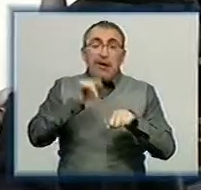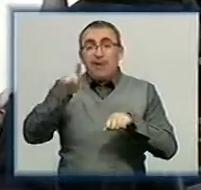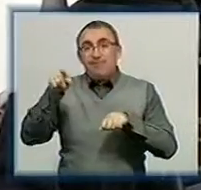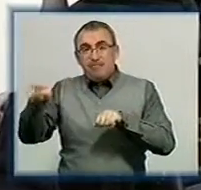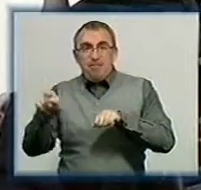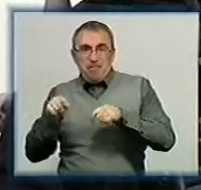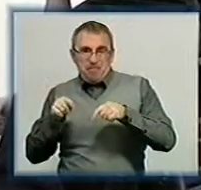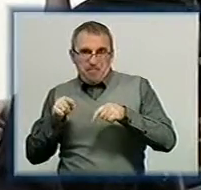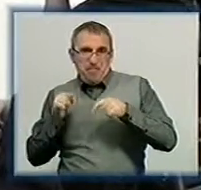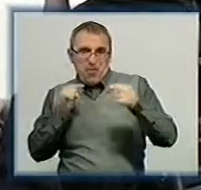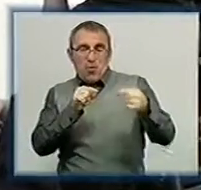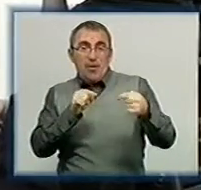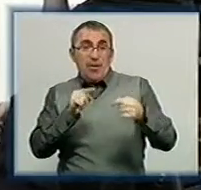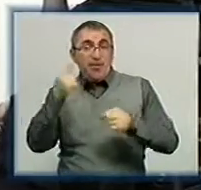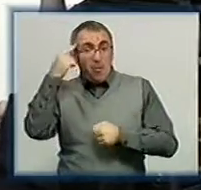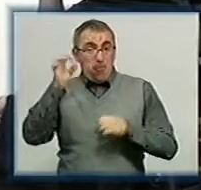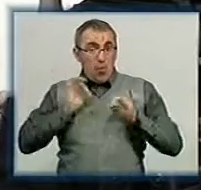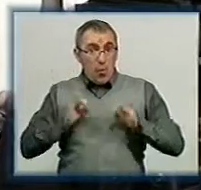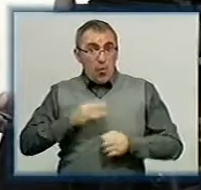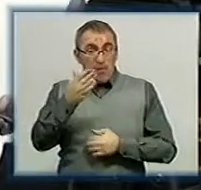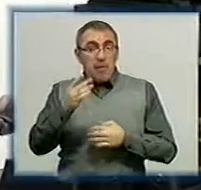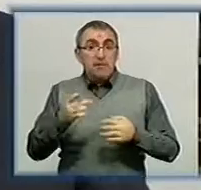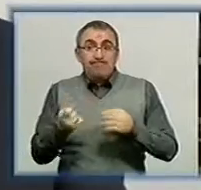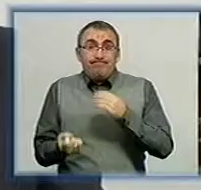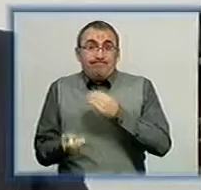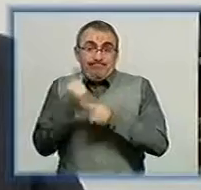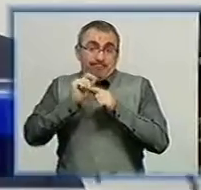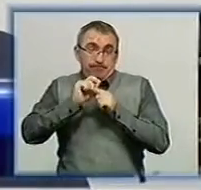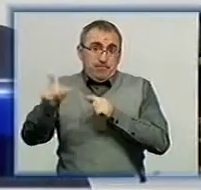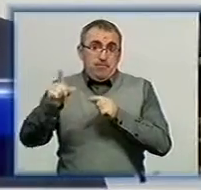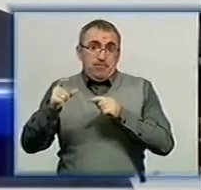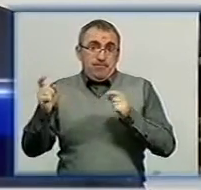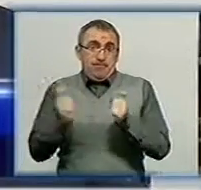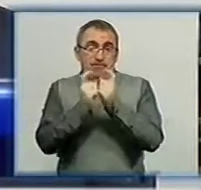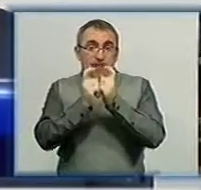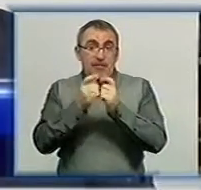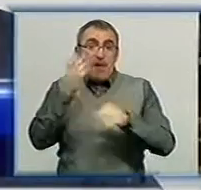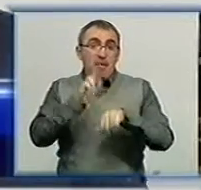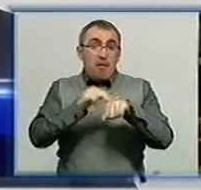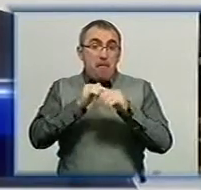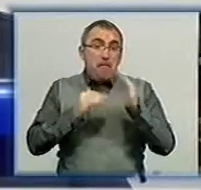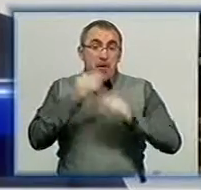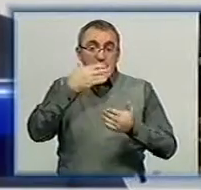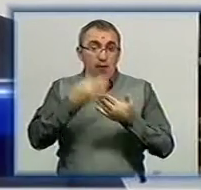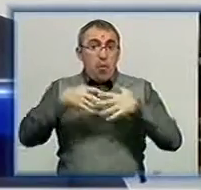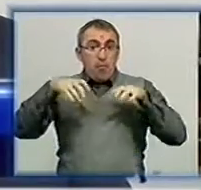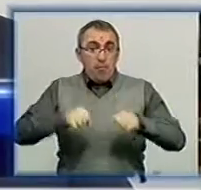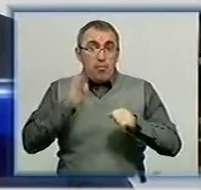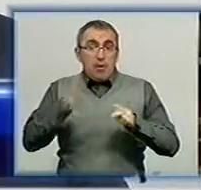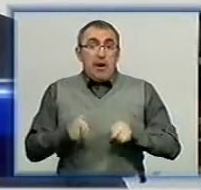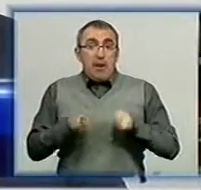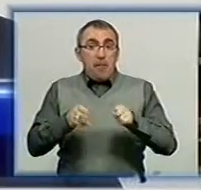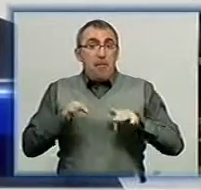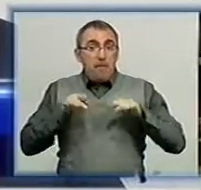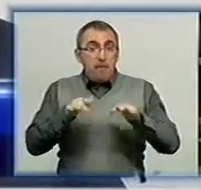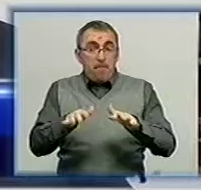протестувальників, які, на думку прокурора, і спровокували бійку. Якщо міліція перевищила ці повноваження, значить буде зараз кримінальне провадження